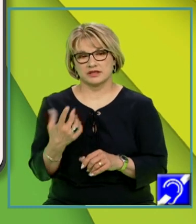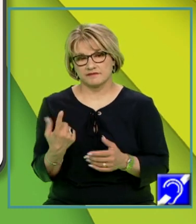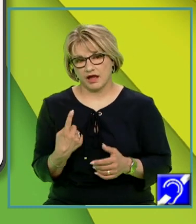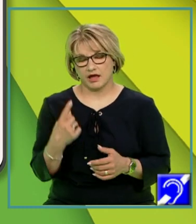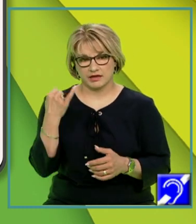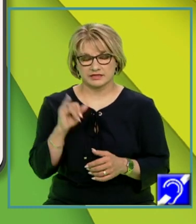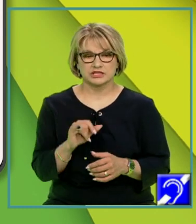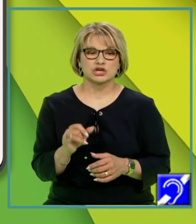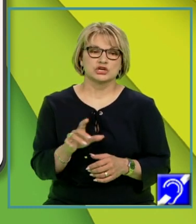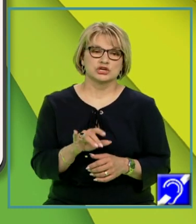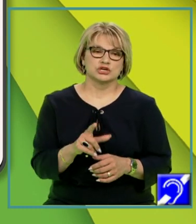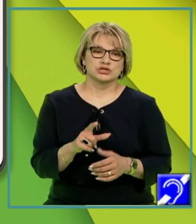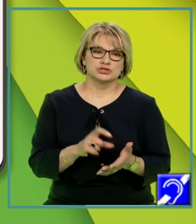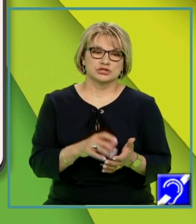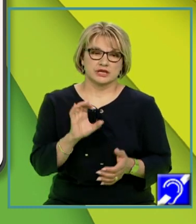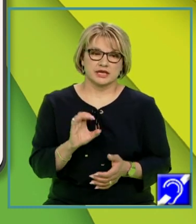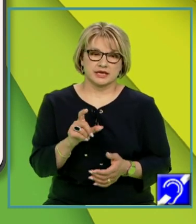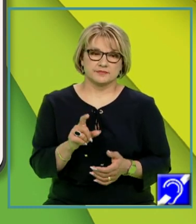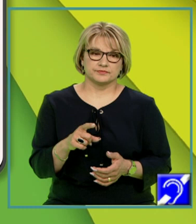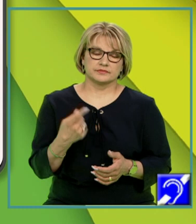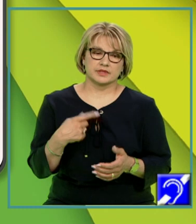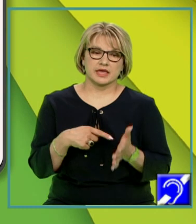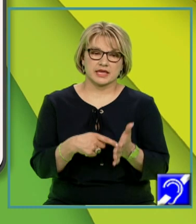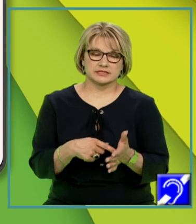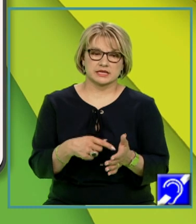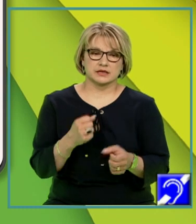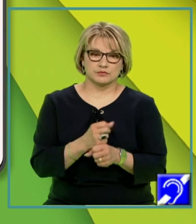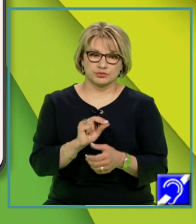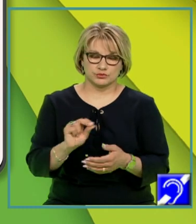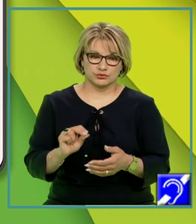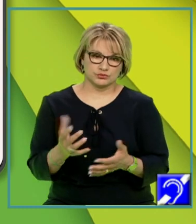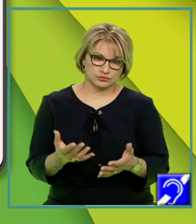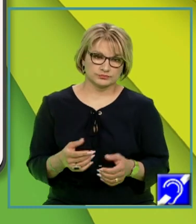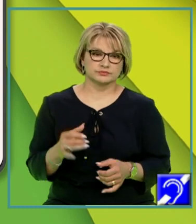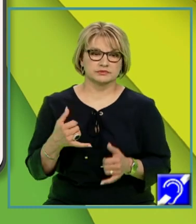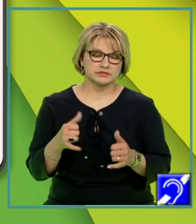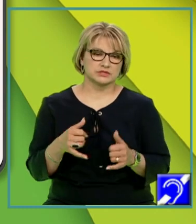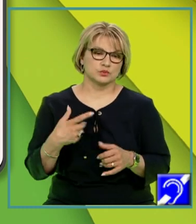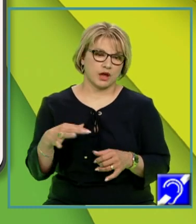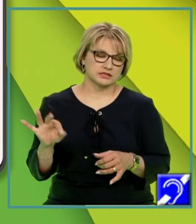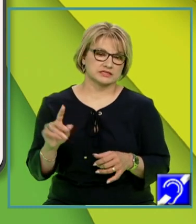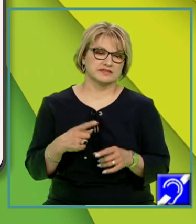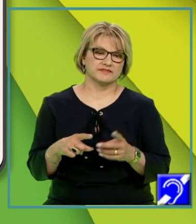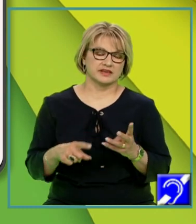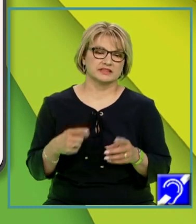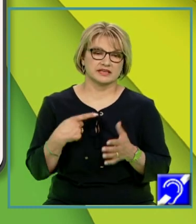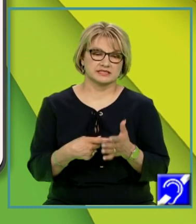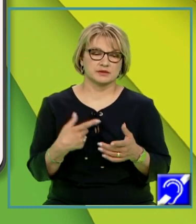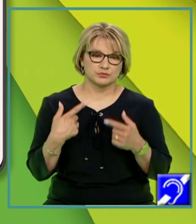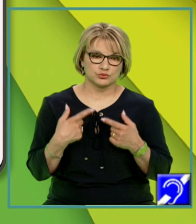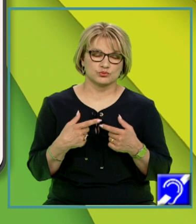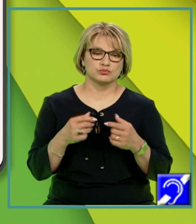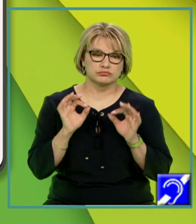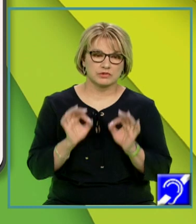Iar cerința C ne cere să construim un exemplu, în acest caz, de propoziție, în alte situații de exemple concrete din viața